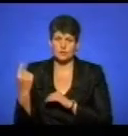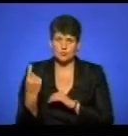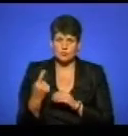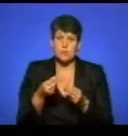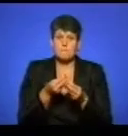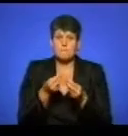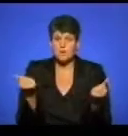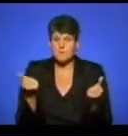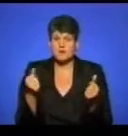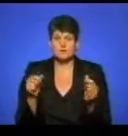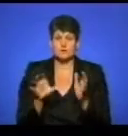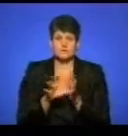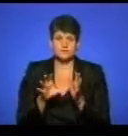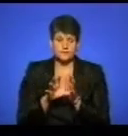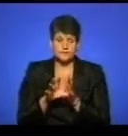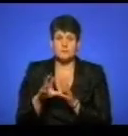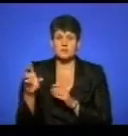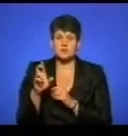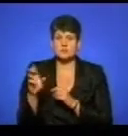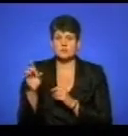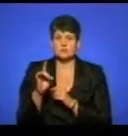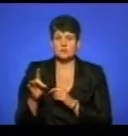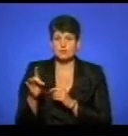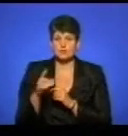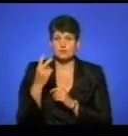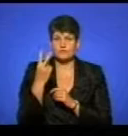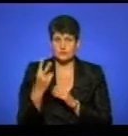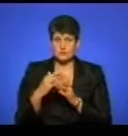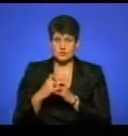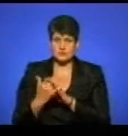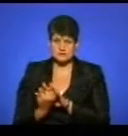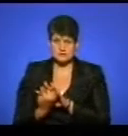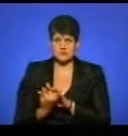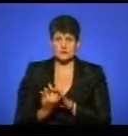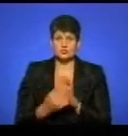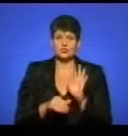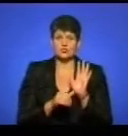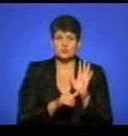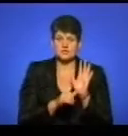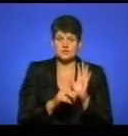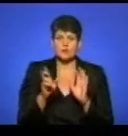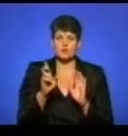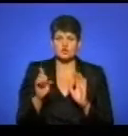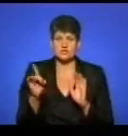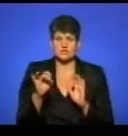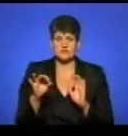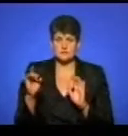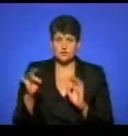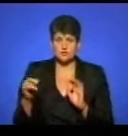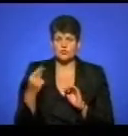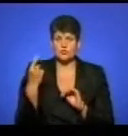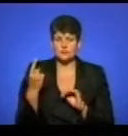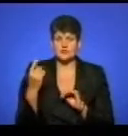пропало світло. Зокрема, у Бережанському районі у двох населених пунктах, у шести – в Борщівському, в одному – у